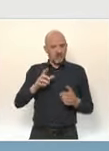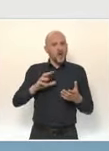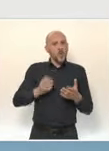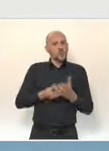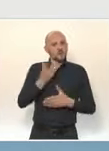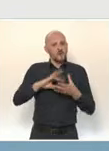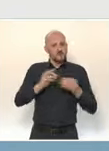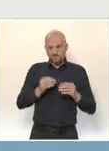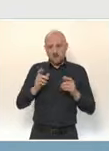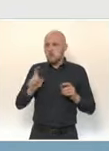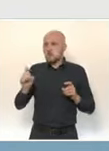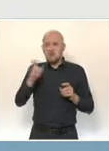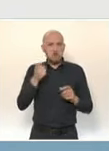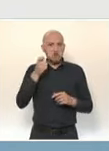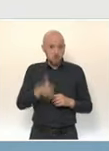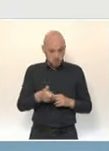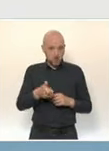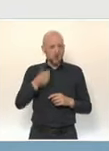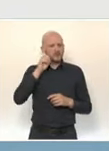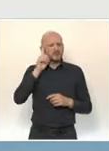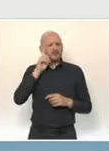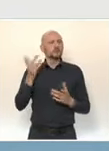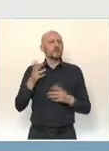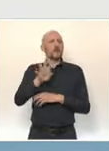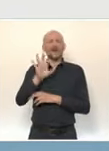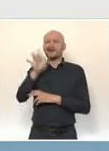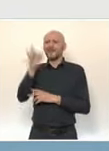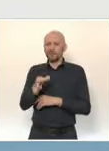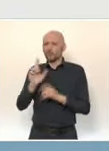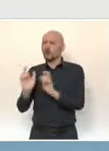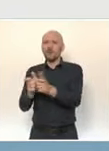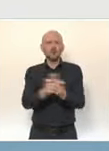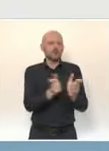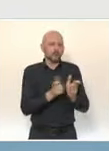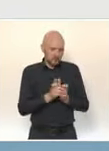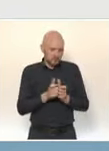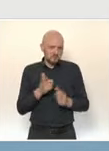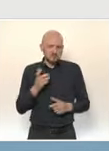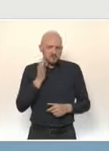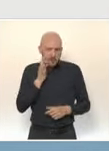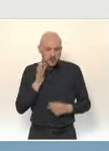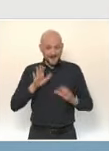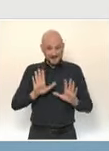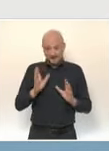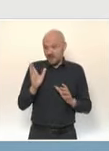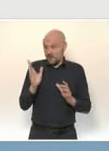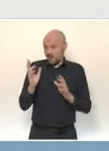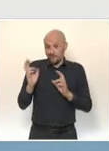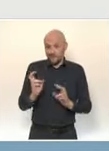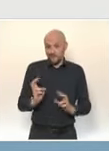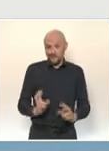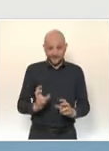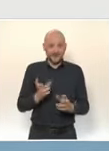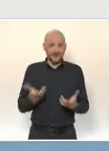cas positifs, et cette proportion a d'ailleurs tendance à se réduire depuis quelques semaines. Il faut donc tout faire